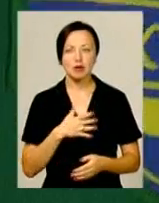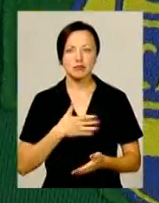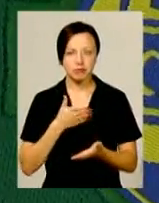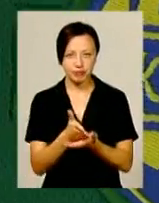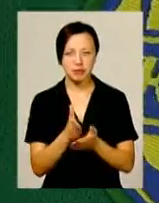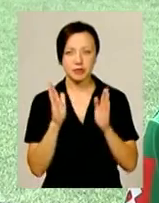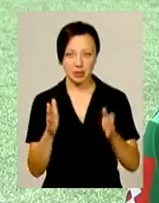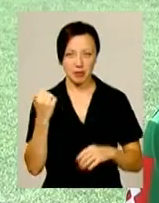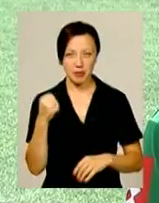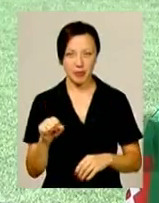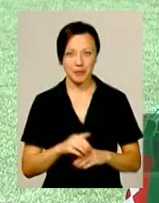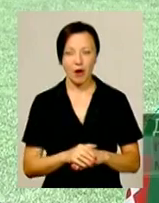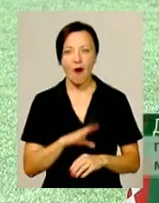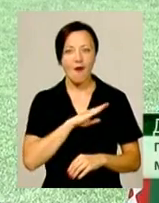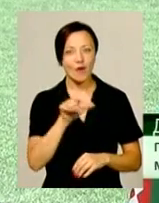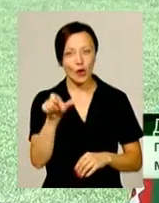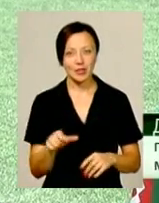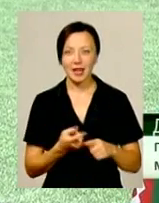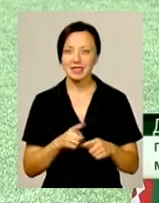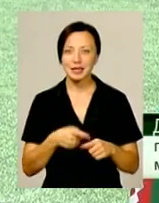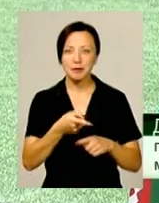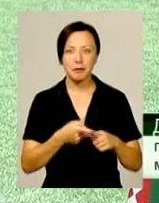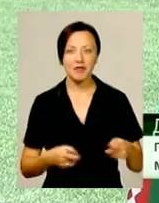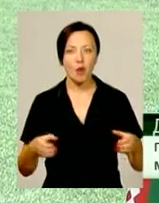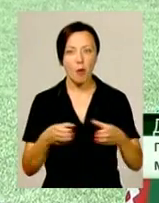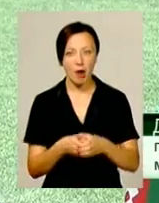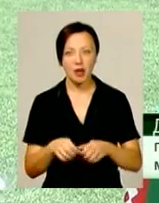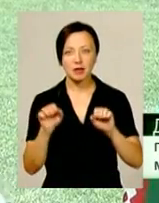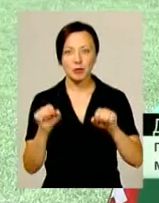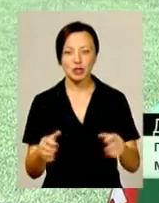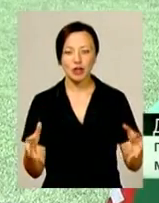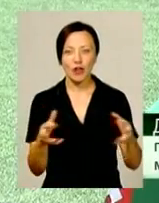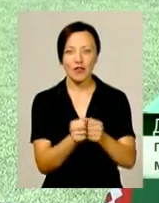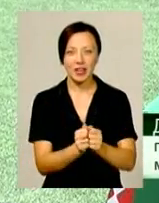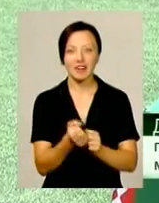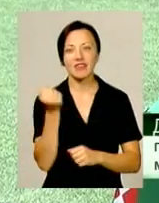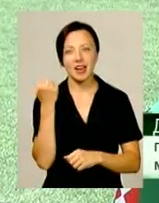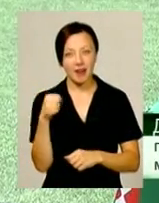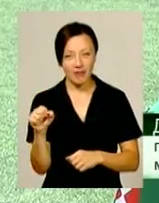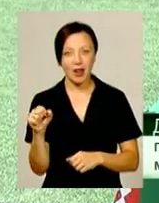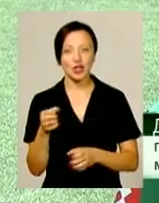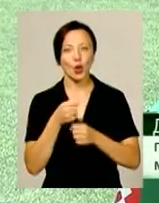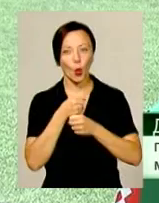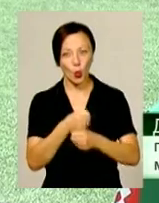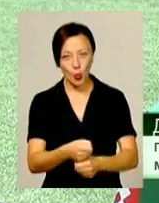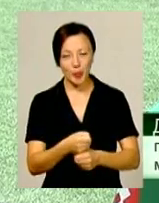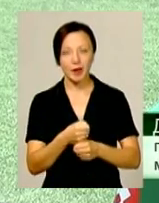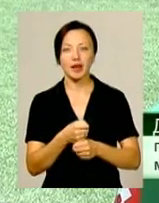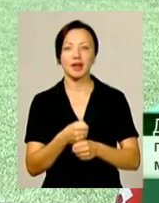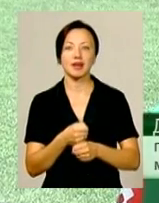лише на перемогу. Воротар – це пів команди, можна ловити, вигравати кубки,